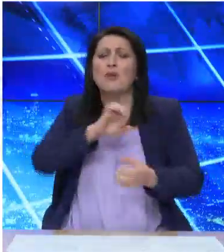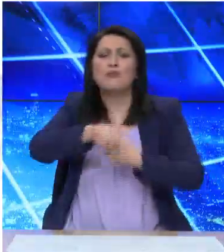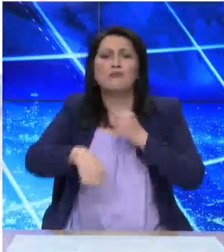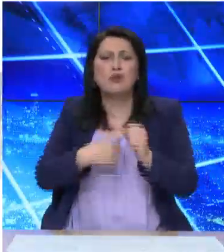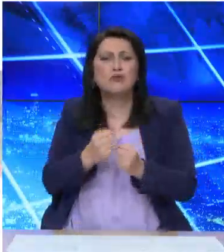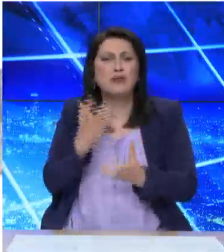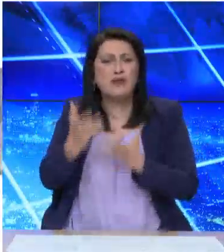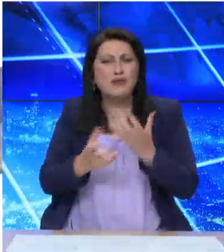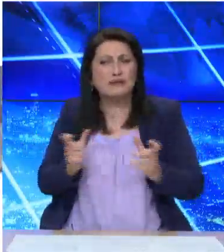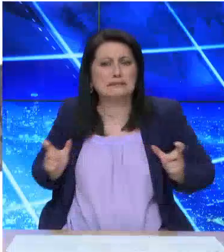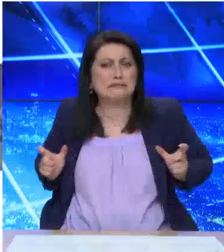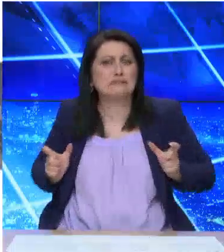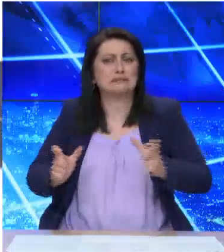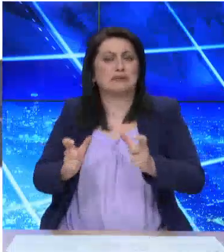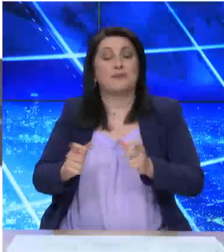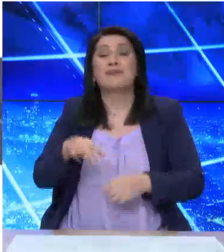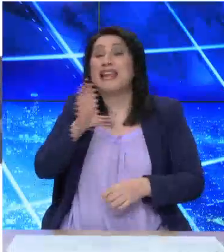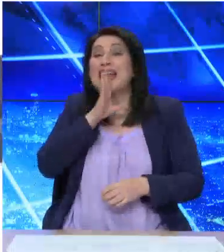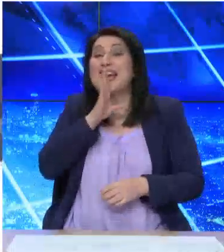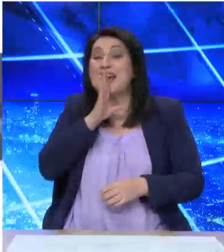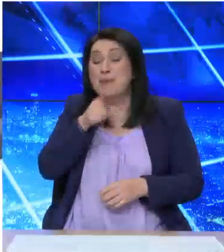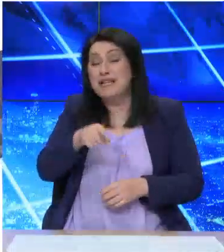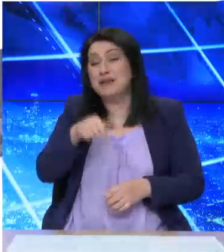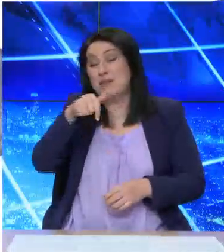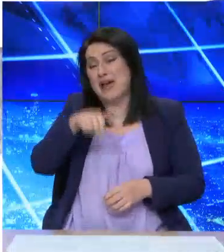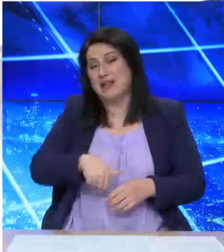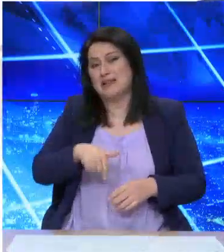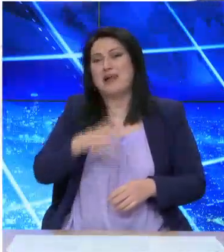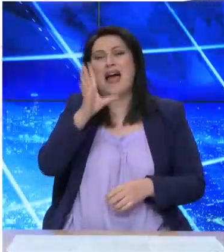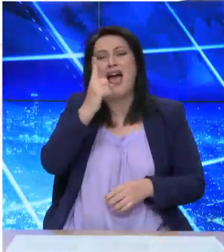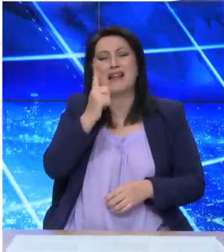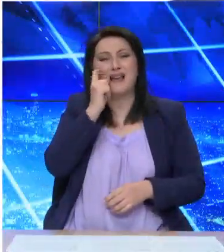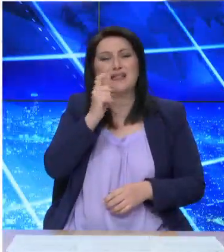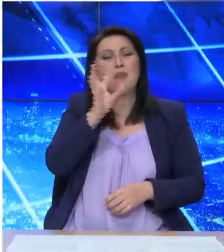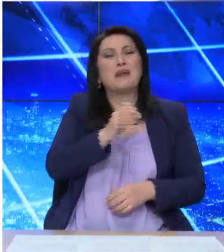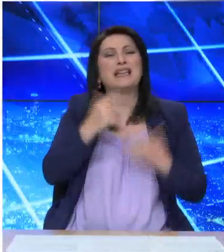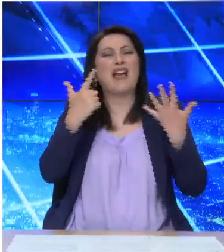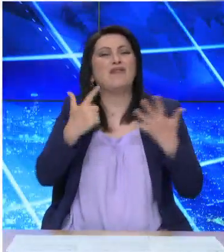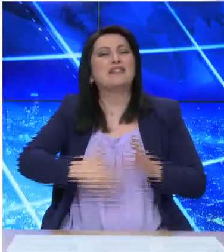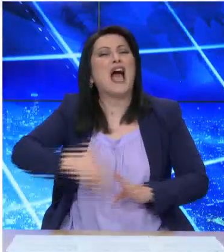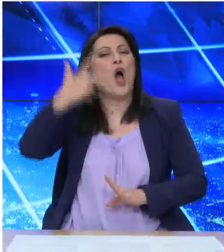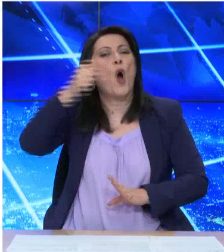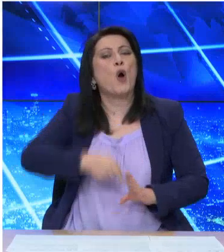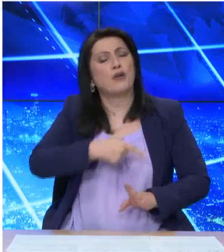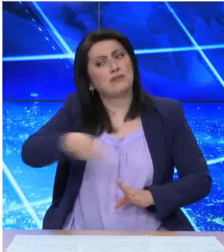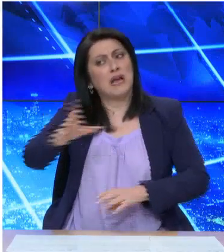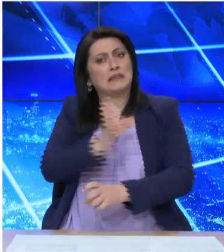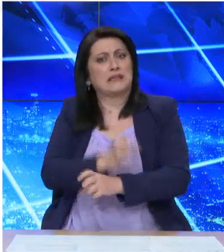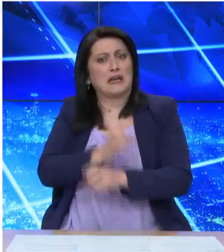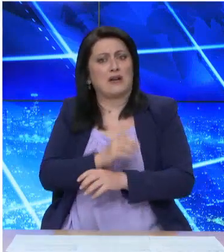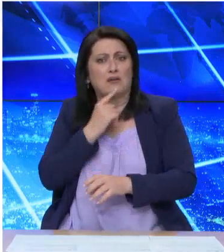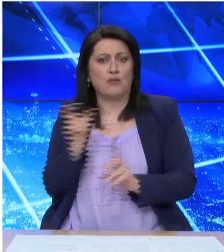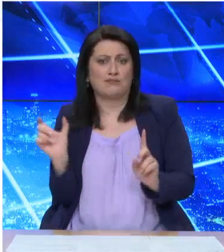ανακόψουν τα πύρινα μέτωπα. Το μεσημέρι οδηγήθηκε στον Ισαγγελέα ένας 57χρονος αγρότης, κάτοικος της περιοχής, ο οποίος